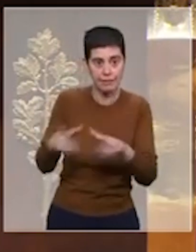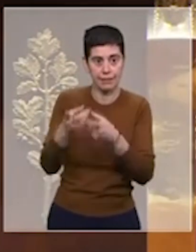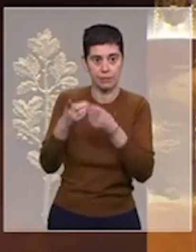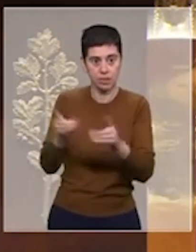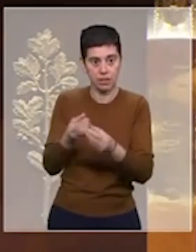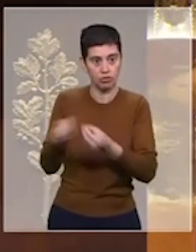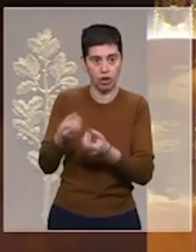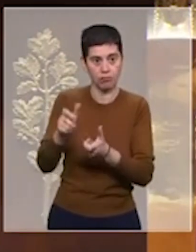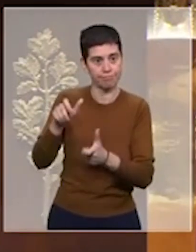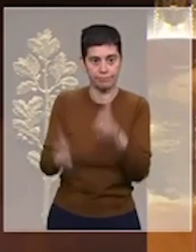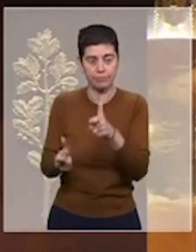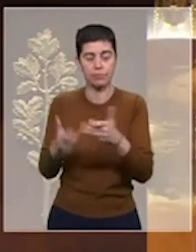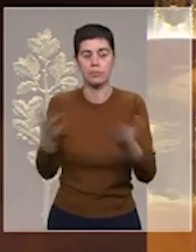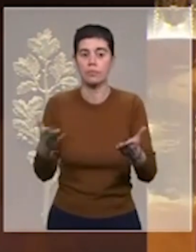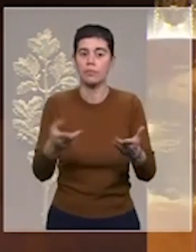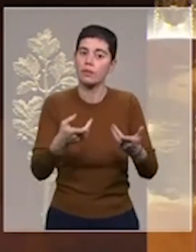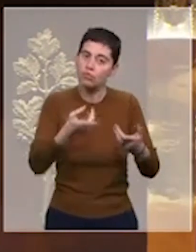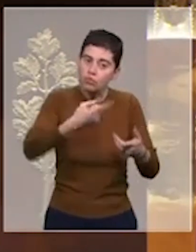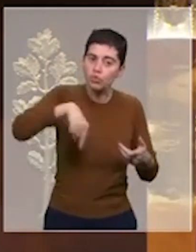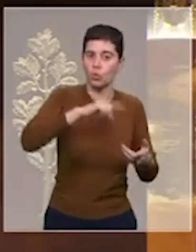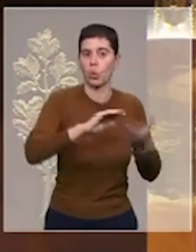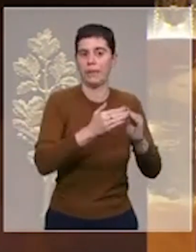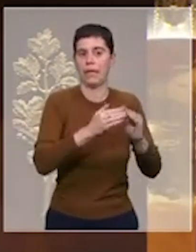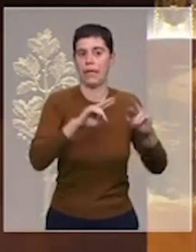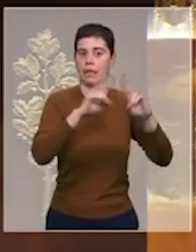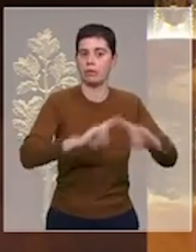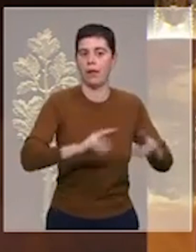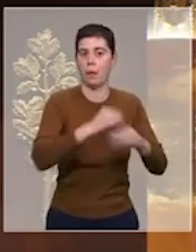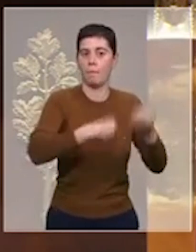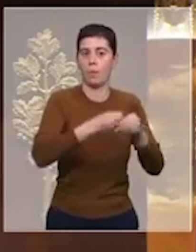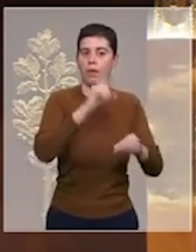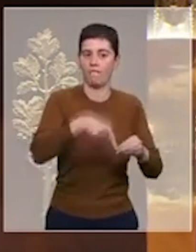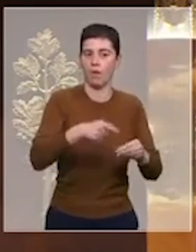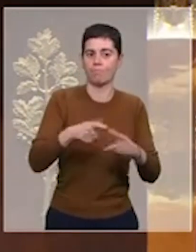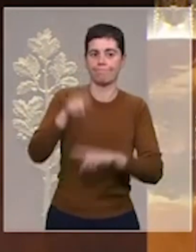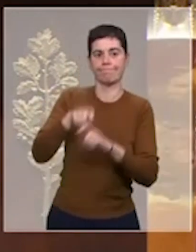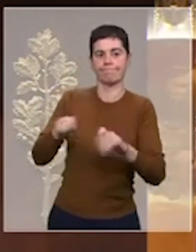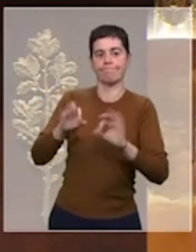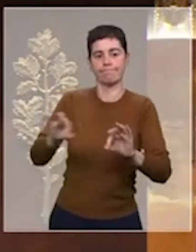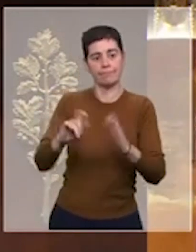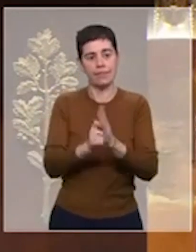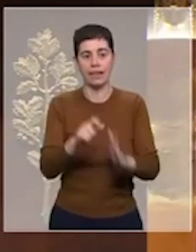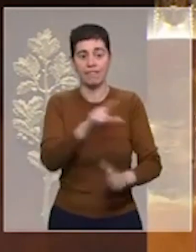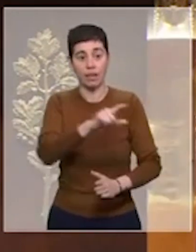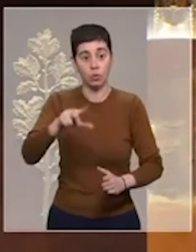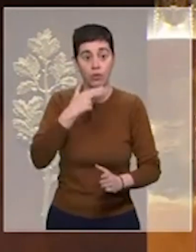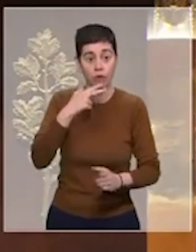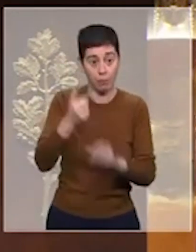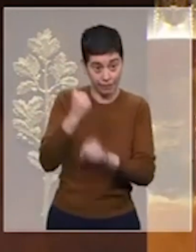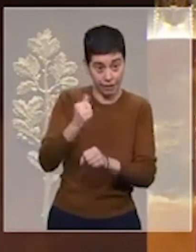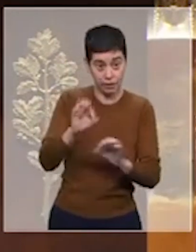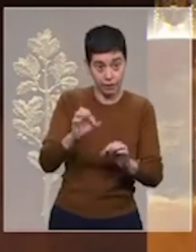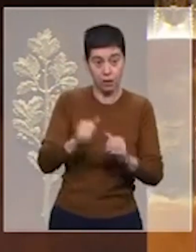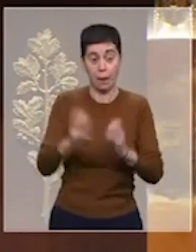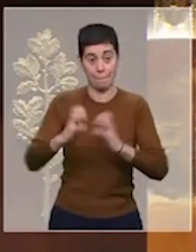démocratie. La communauté internationale doit y apporter une appréciation adéquate. Ainsi, le 23 novembre de l'année dernière, le Parlement